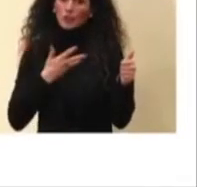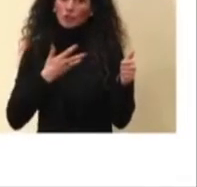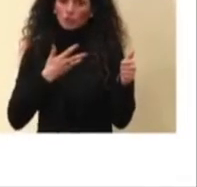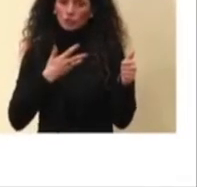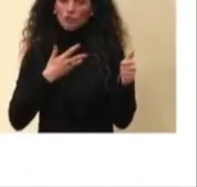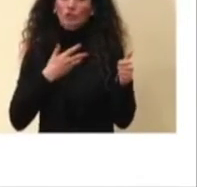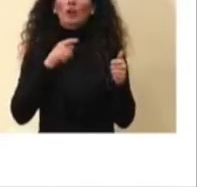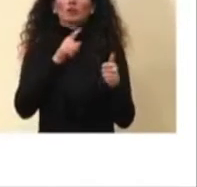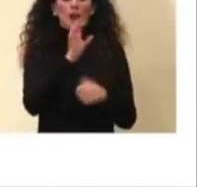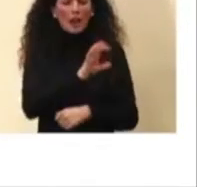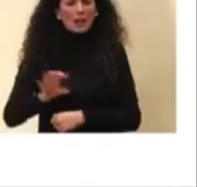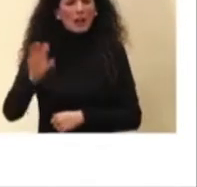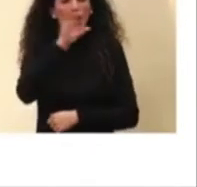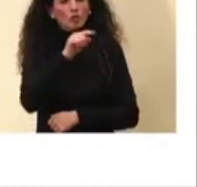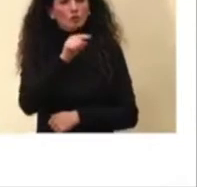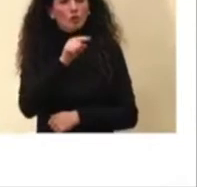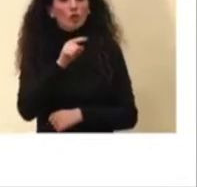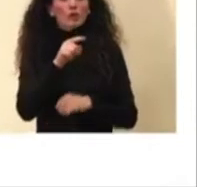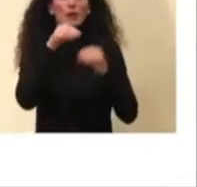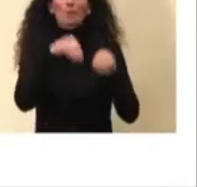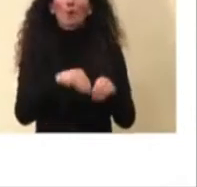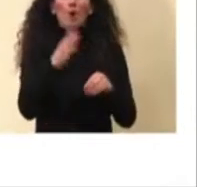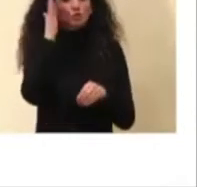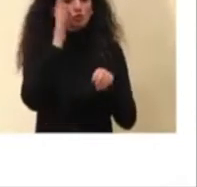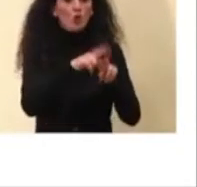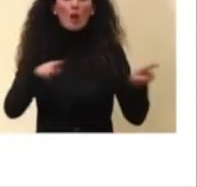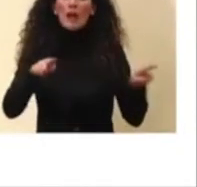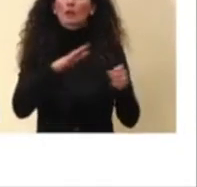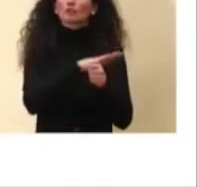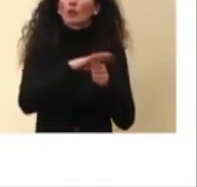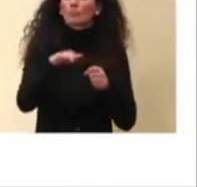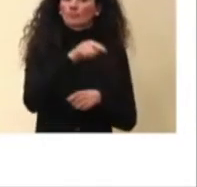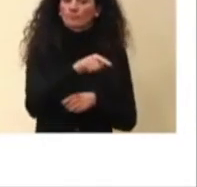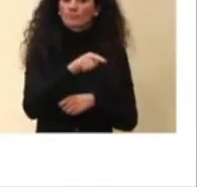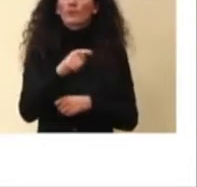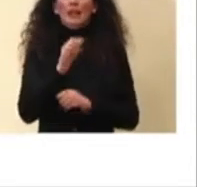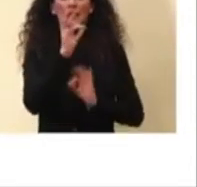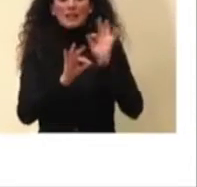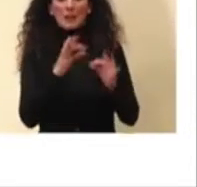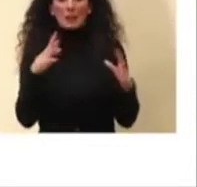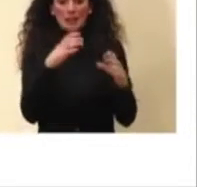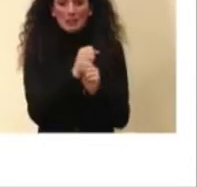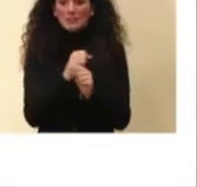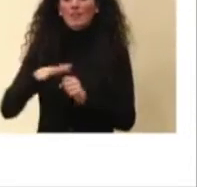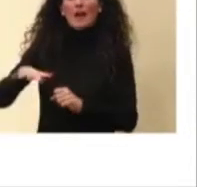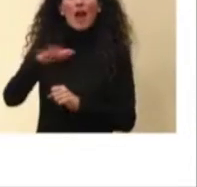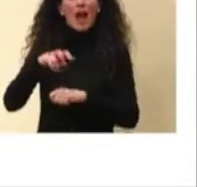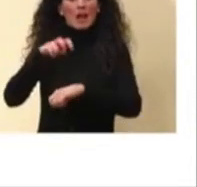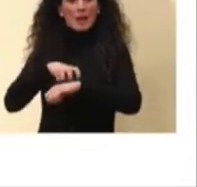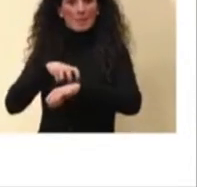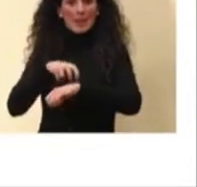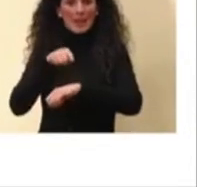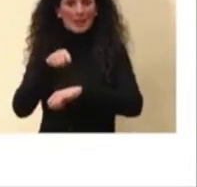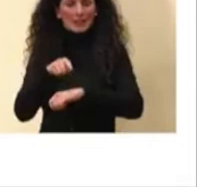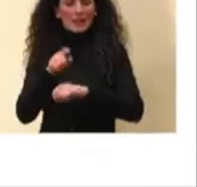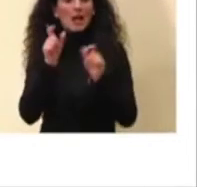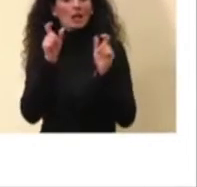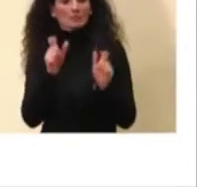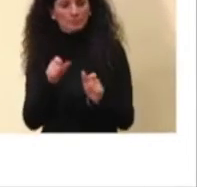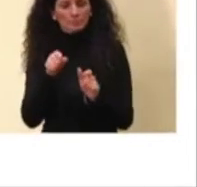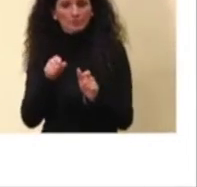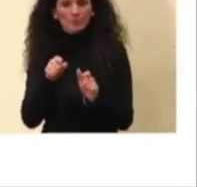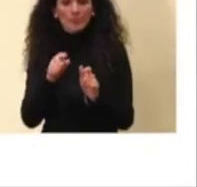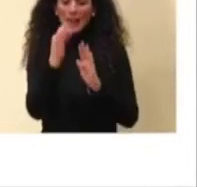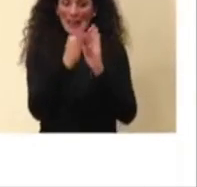o la proiezione di saturazione dei posti letto a 30 giorni, sia per le terapie intensive sia per l'area medica, sulla base dei dati